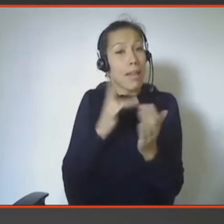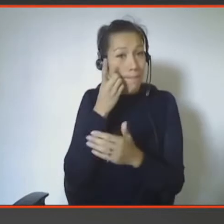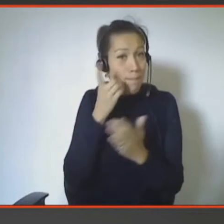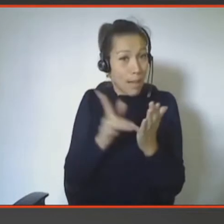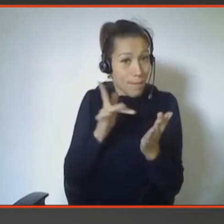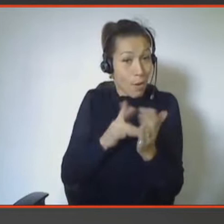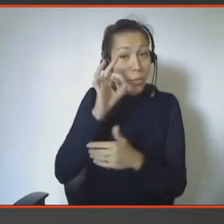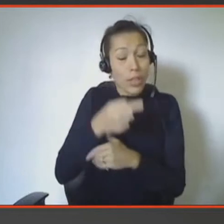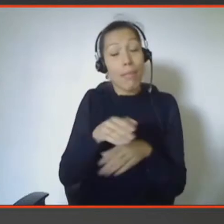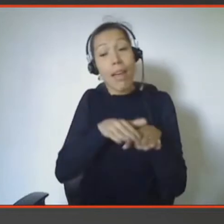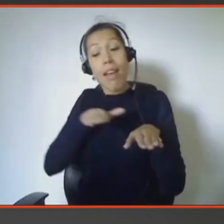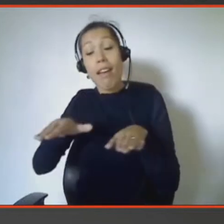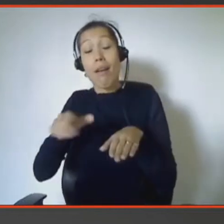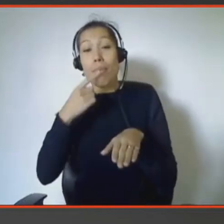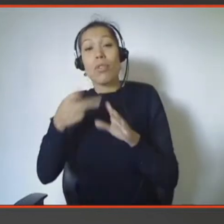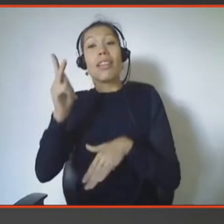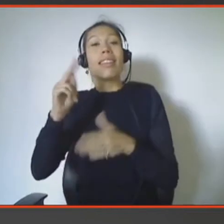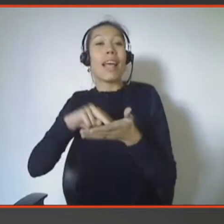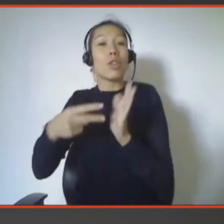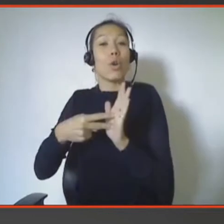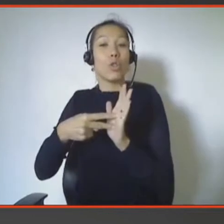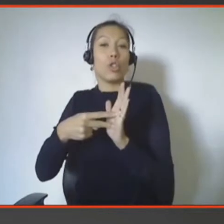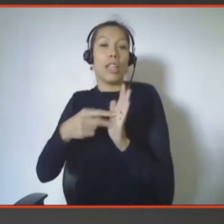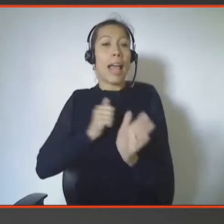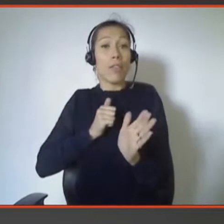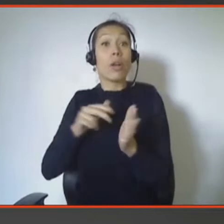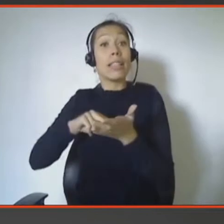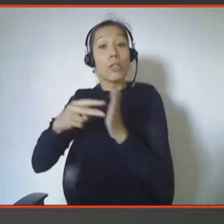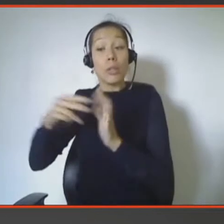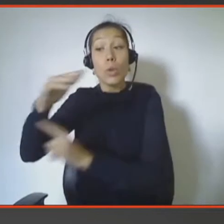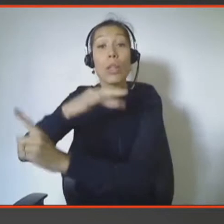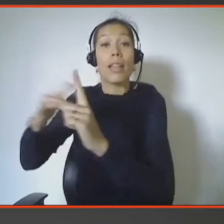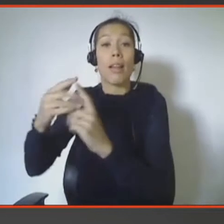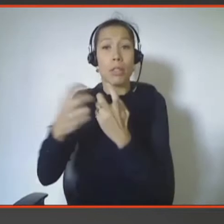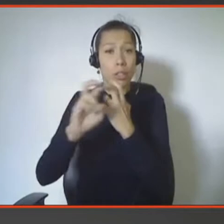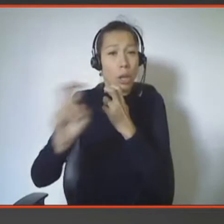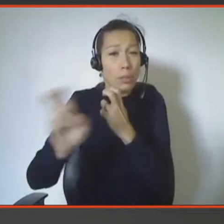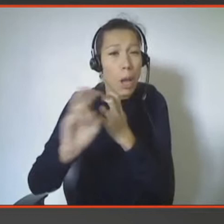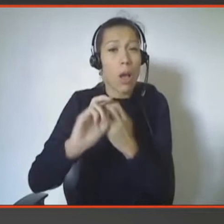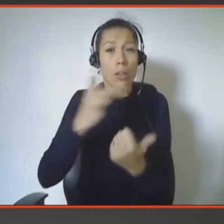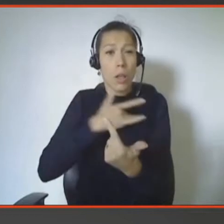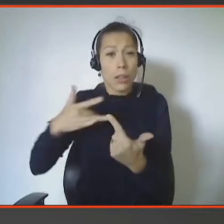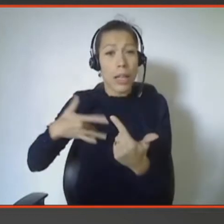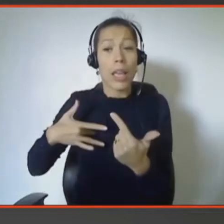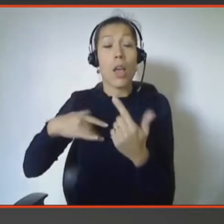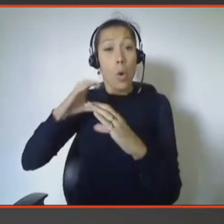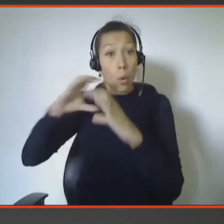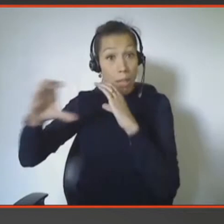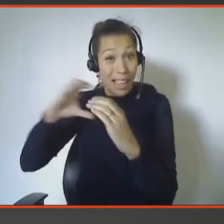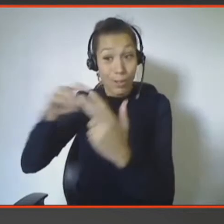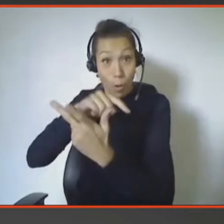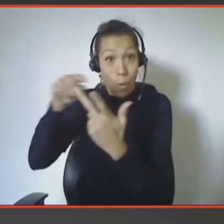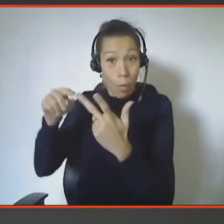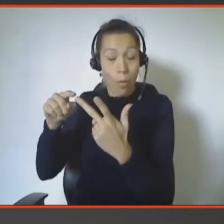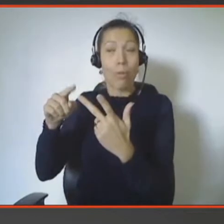individuelles, mais des technologies sociétales. Les transports, la santé, la communication. et ils ont aussi mentionné parfois